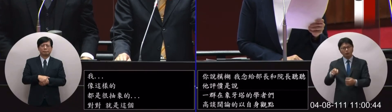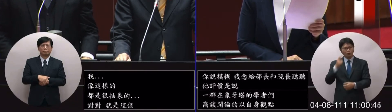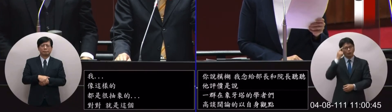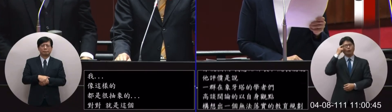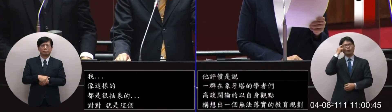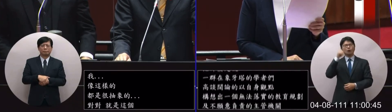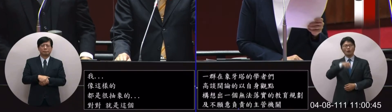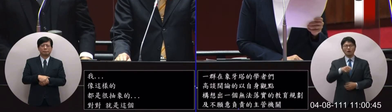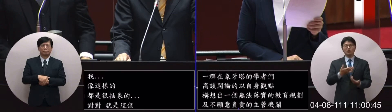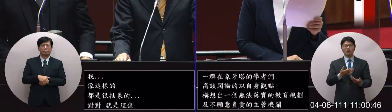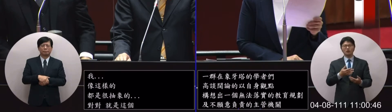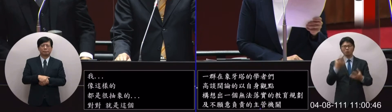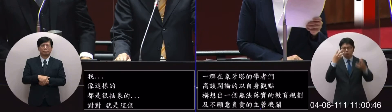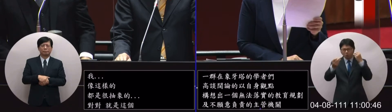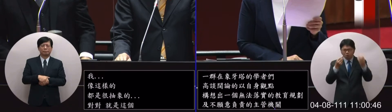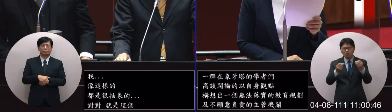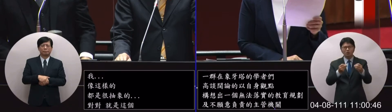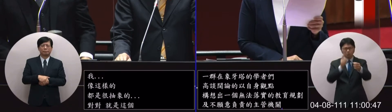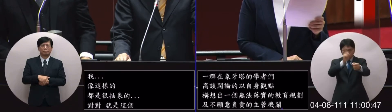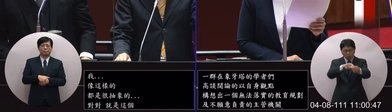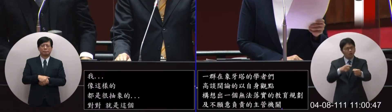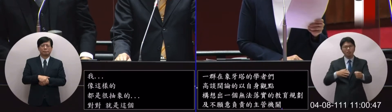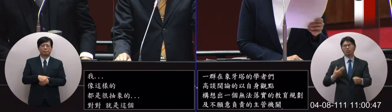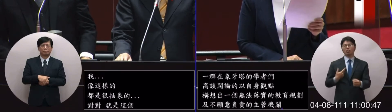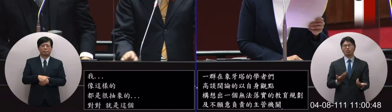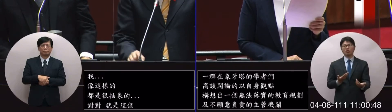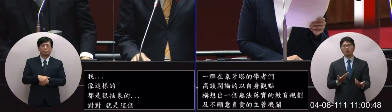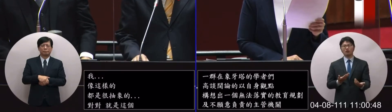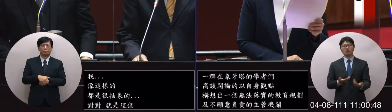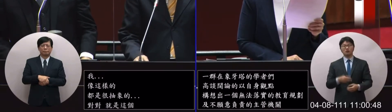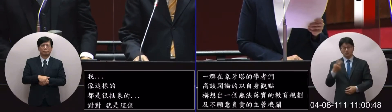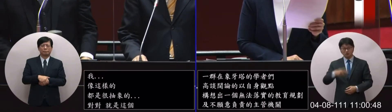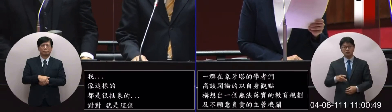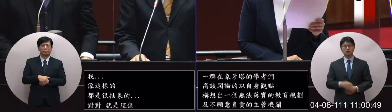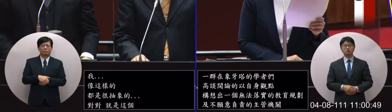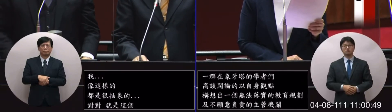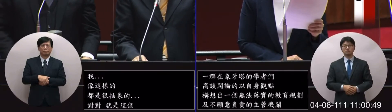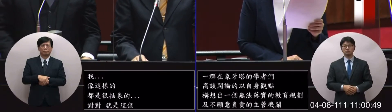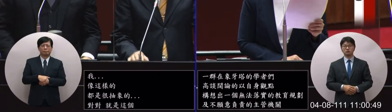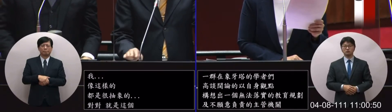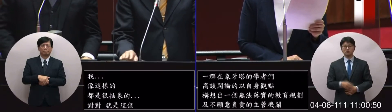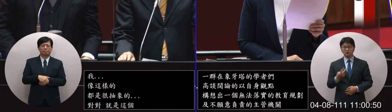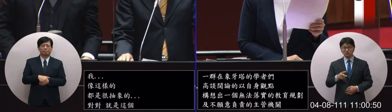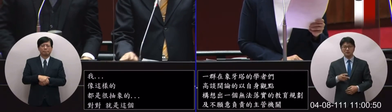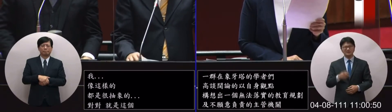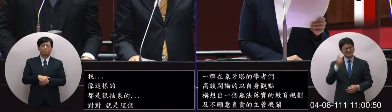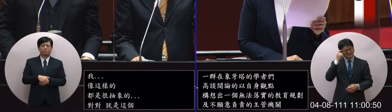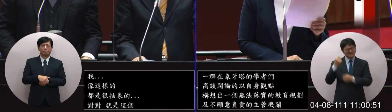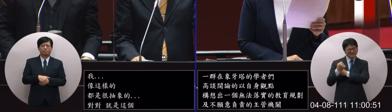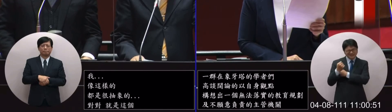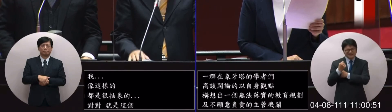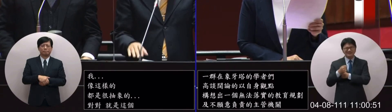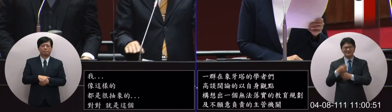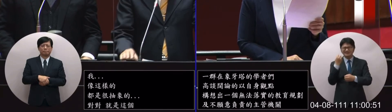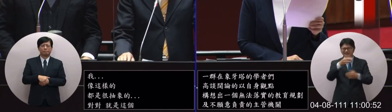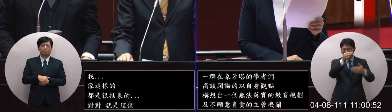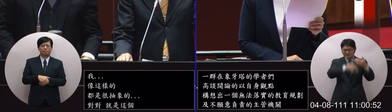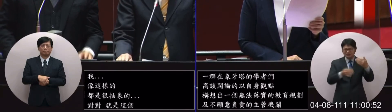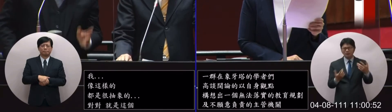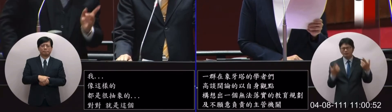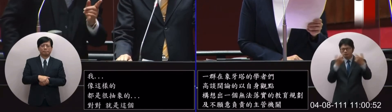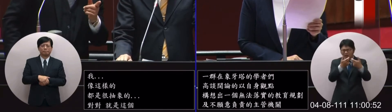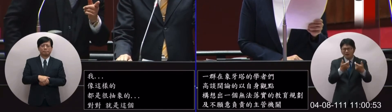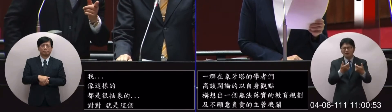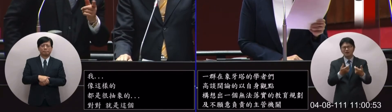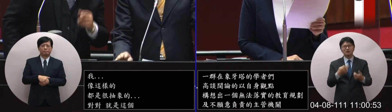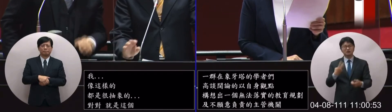不楚的毫無方向的教育還有一群極盡所能適應新的制度想要緊緊的咬住